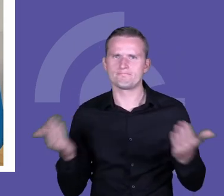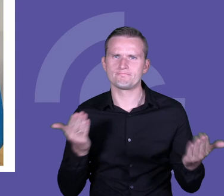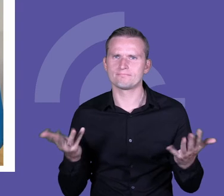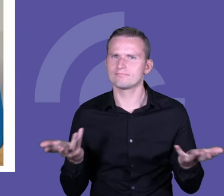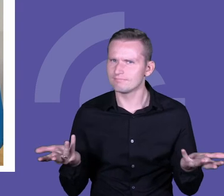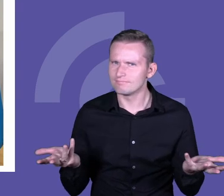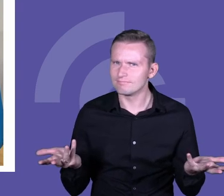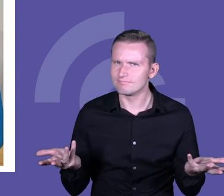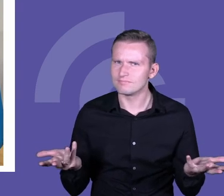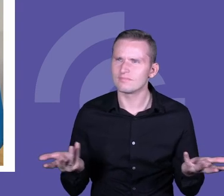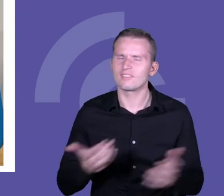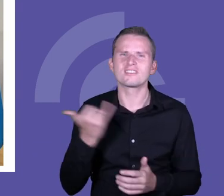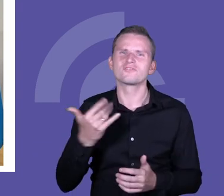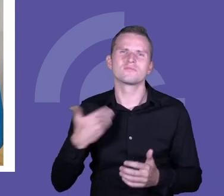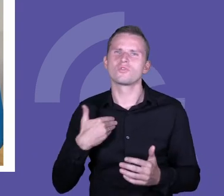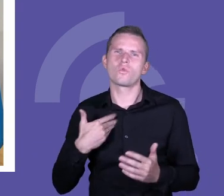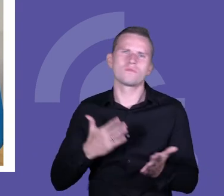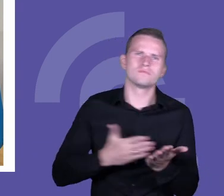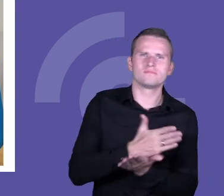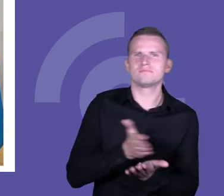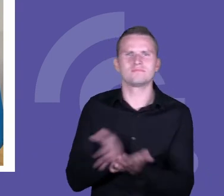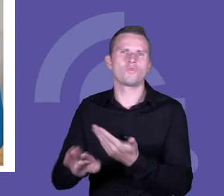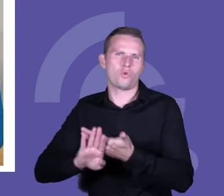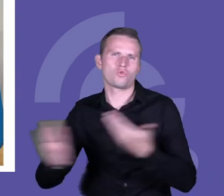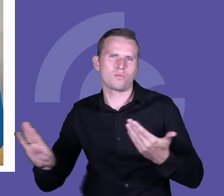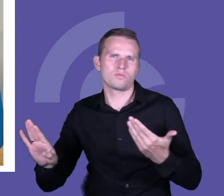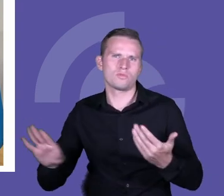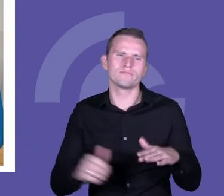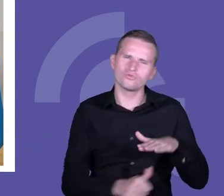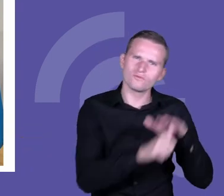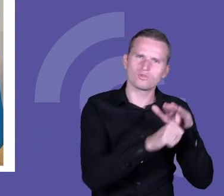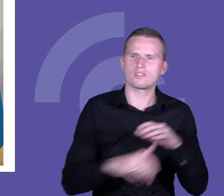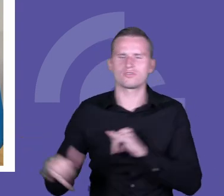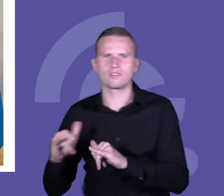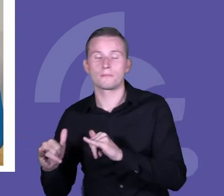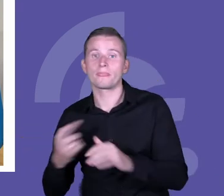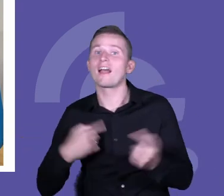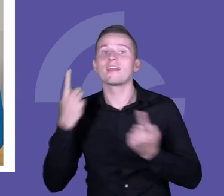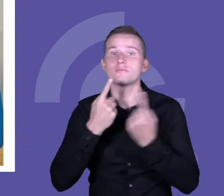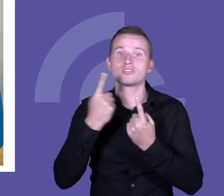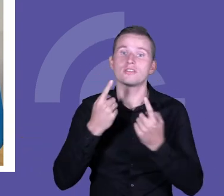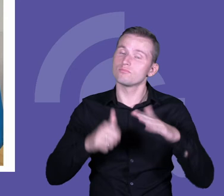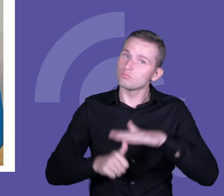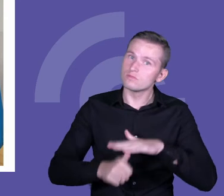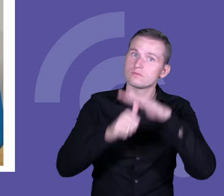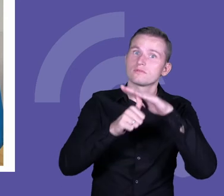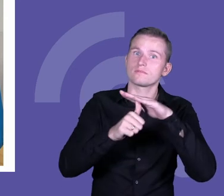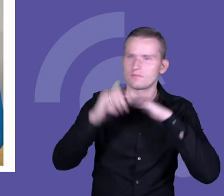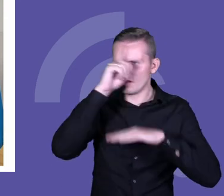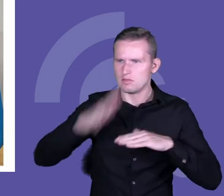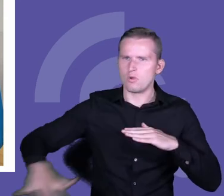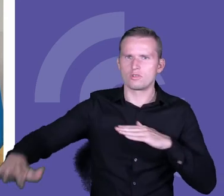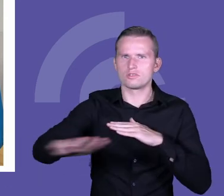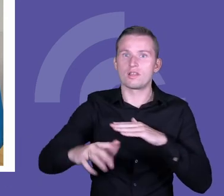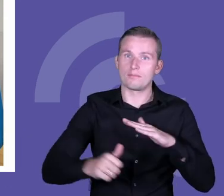na dwóch różnych biegunach. Ja powiedziałabym, że jeżeli myślę o przewodzeniu społeczności, to też dbam o to, żeby